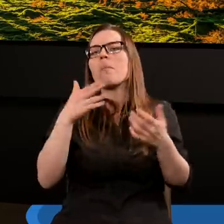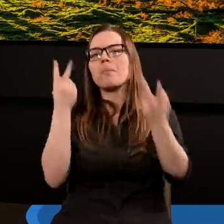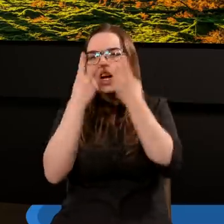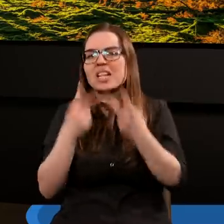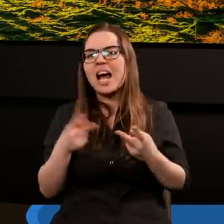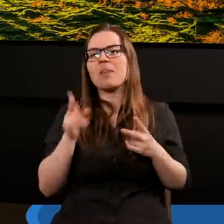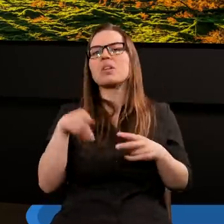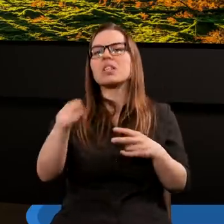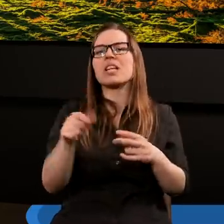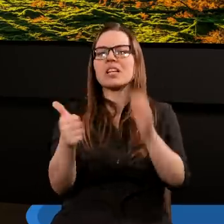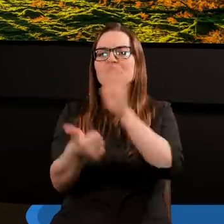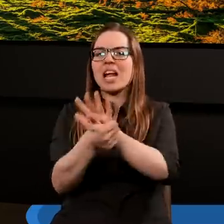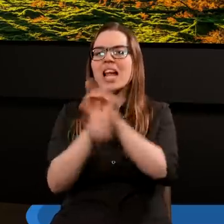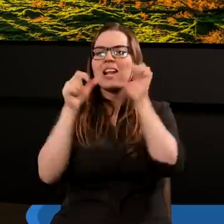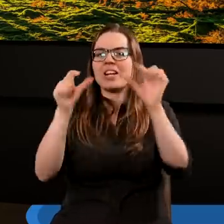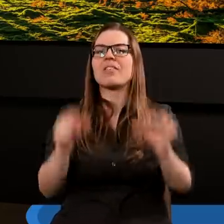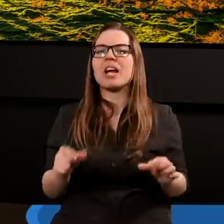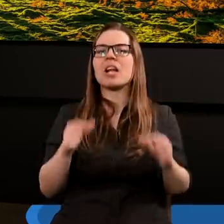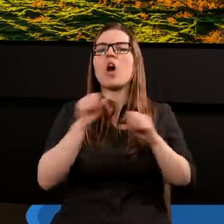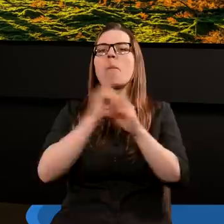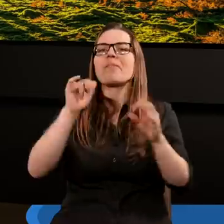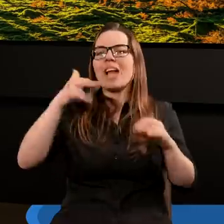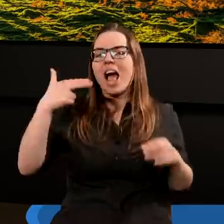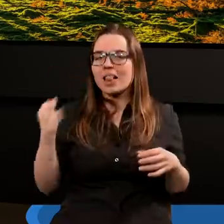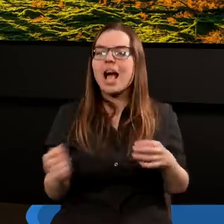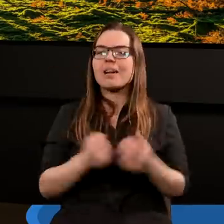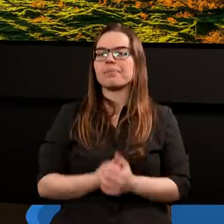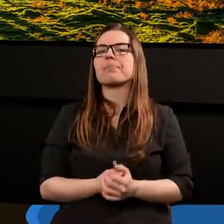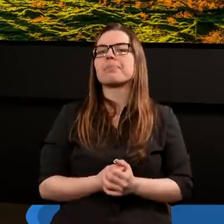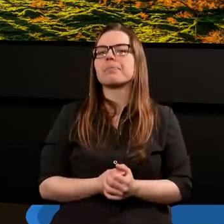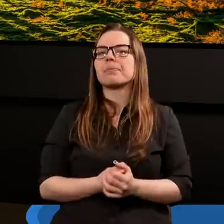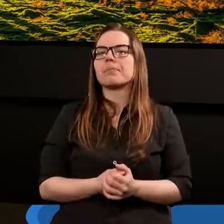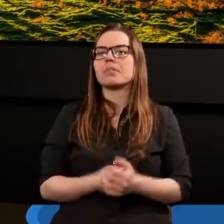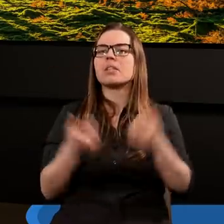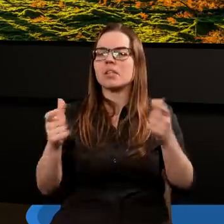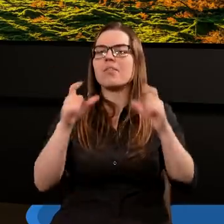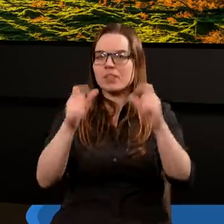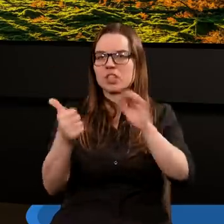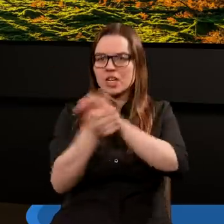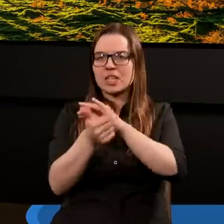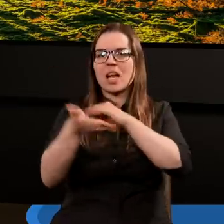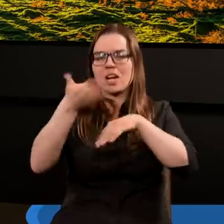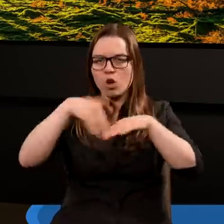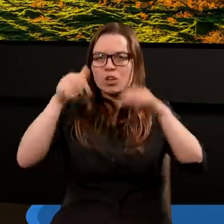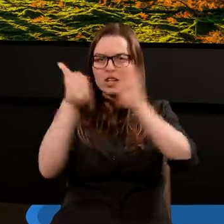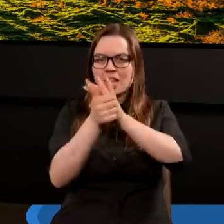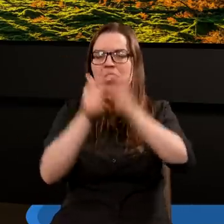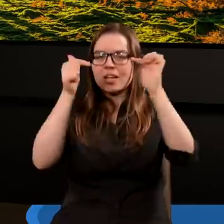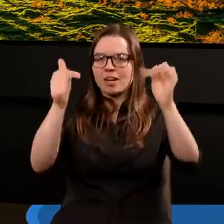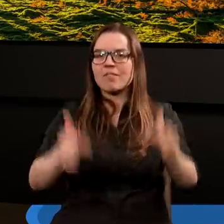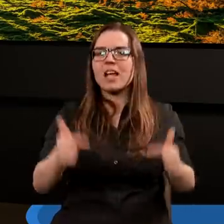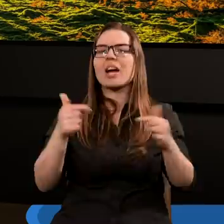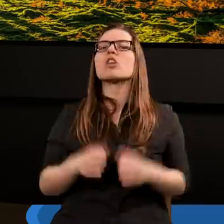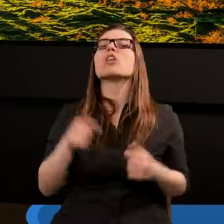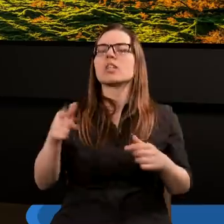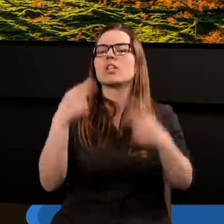zresztą ten szesnasty werset apokalipsy Jana, tak, szesnasty rozdział, szesnasty werset, co